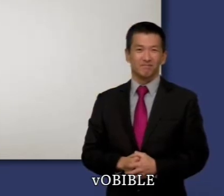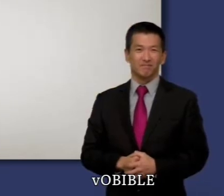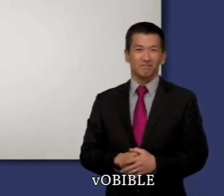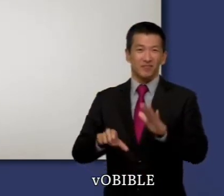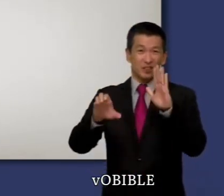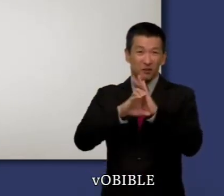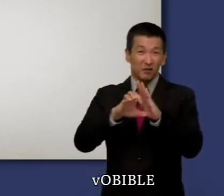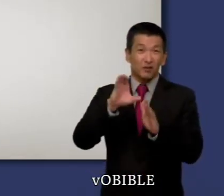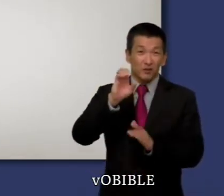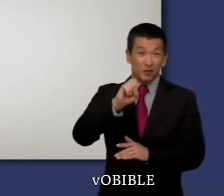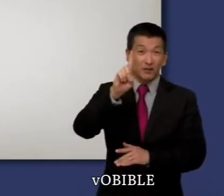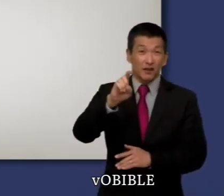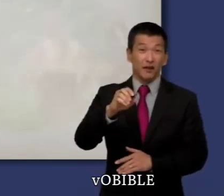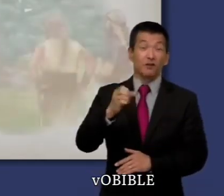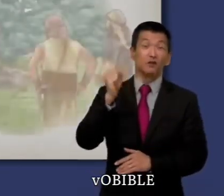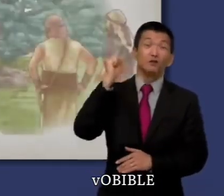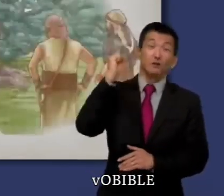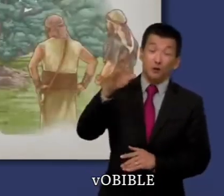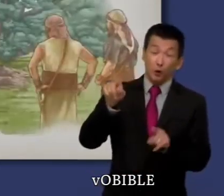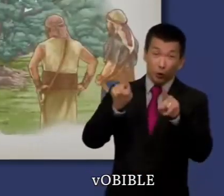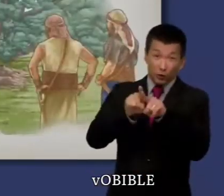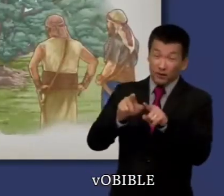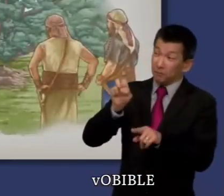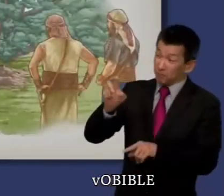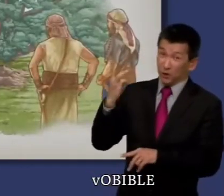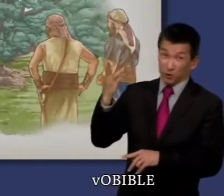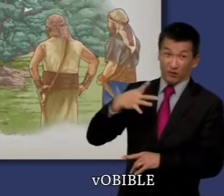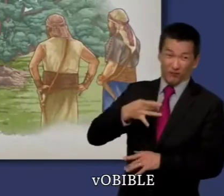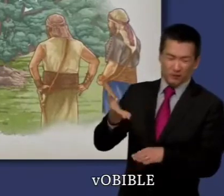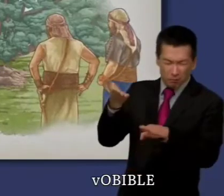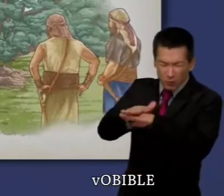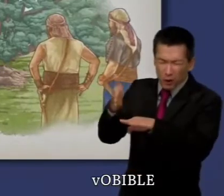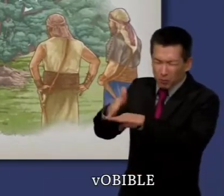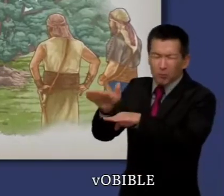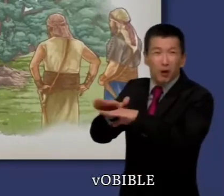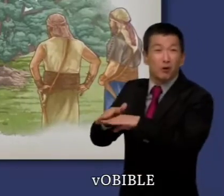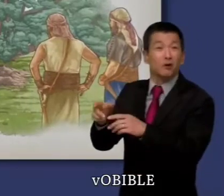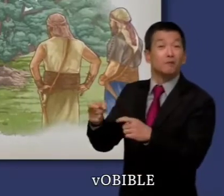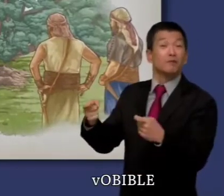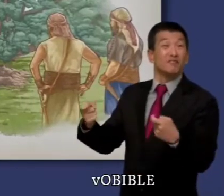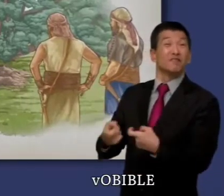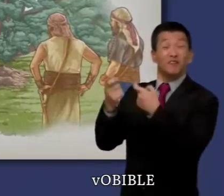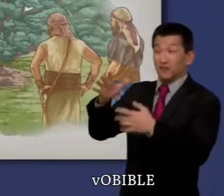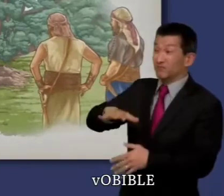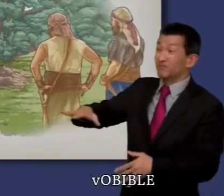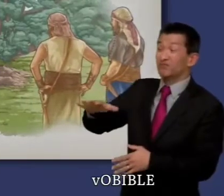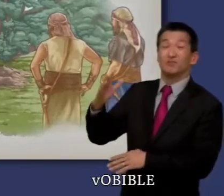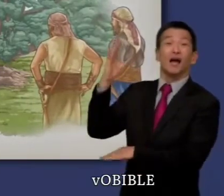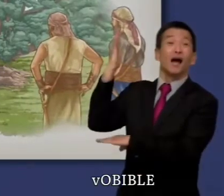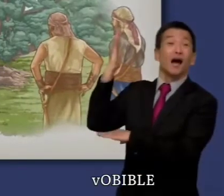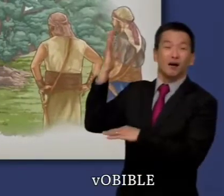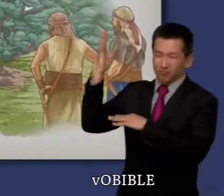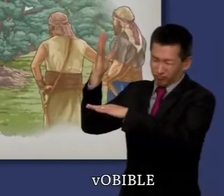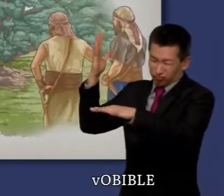Le chapitre 31 clôture le premier livre de Samuel. Saül et trois de ses fils meurent et sont enterrés sous un